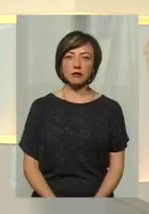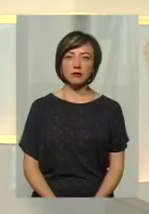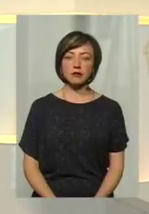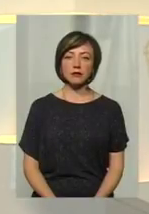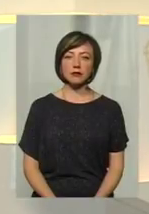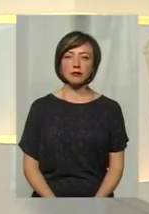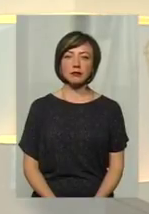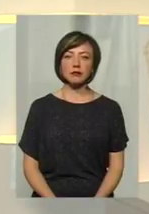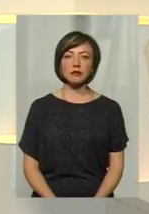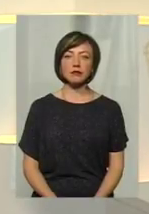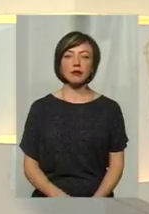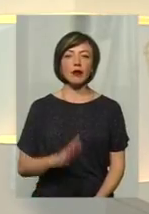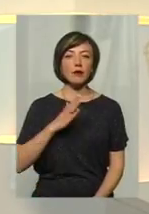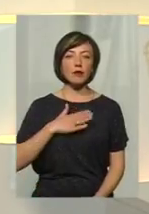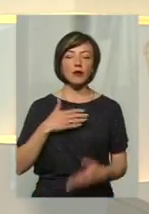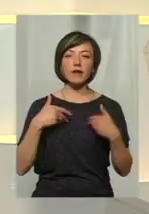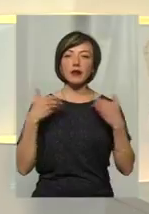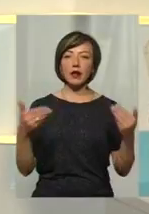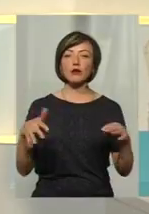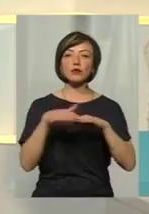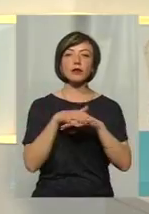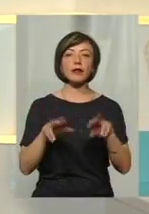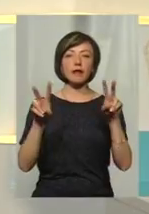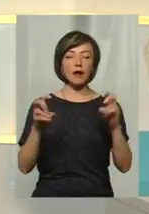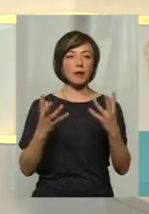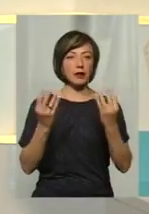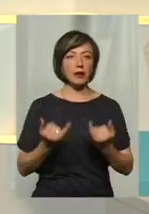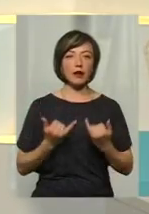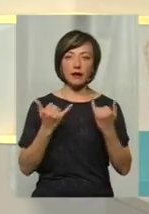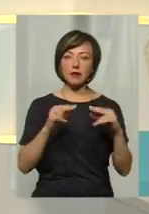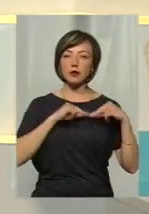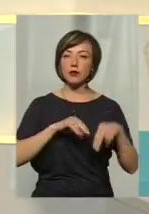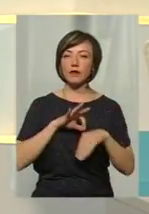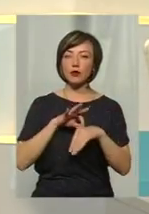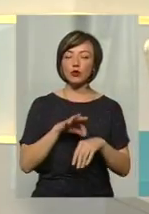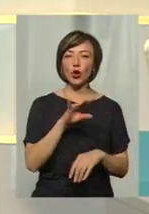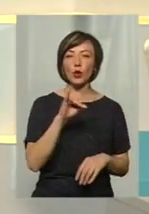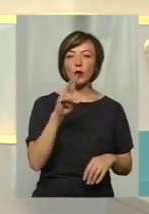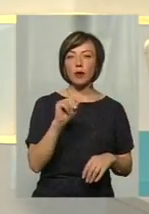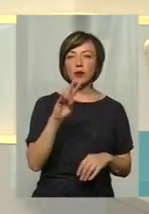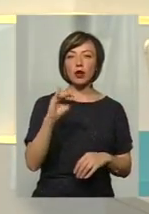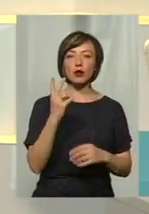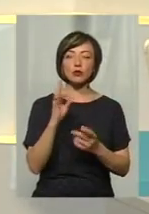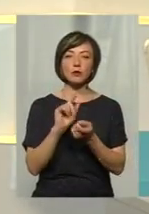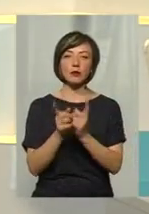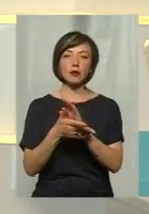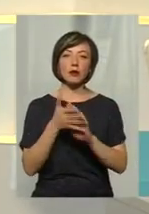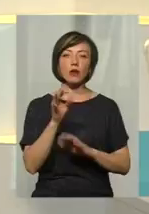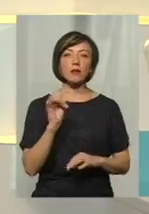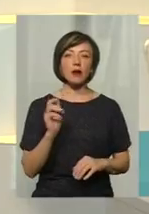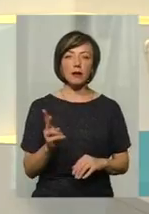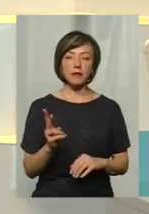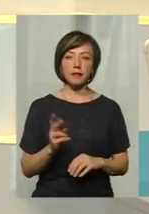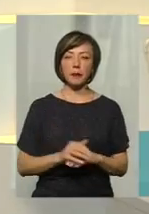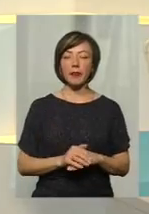Мої вітання на Суспільному тема дня. Сьогодні для вас у студії працює ведучий іномітражку переклад та муру жестів Ольга